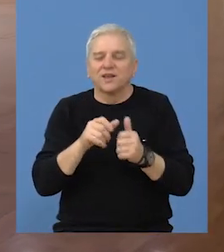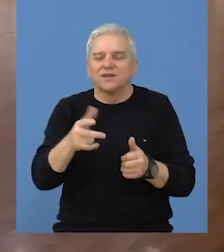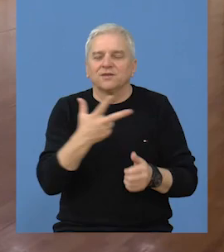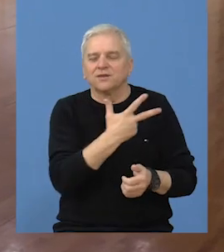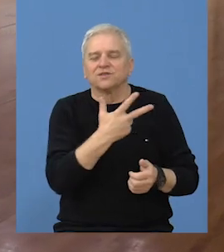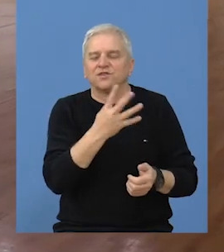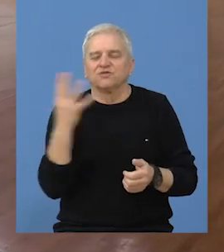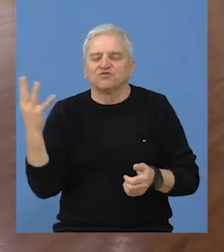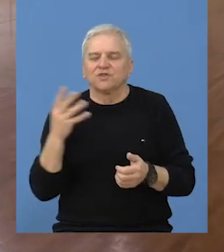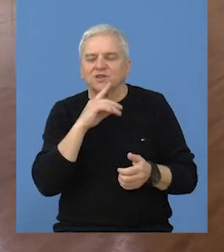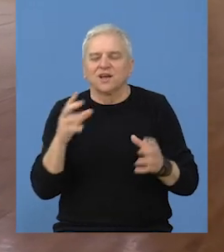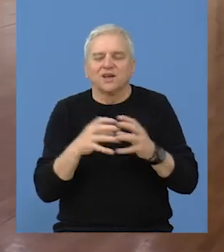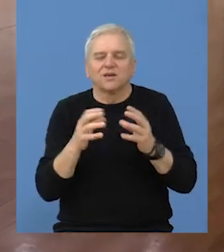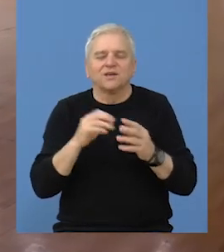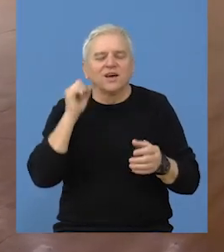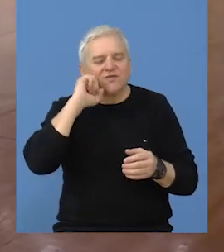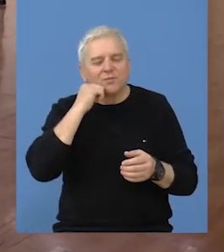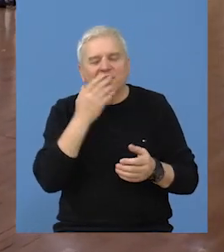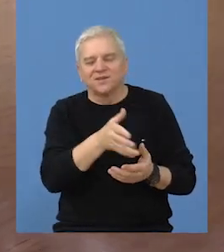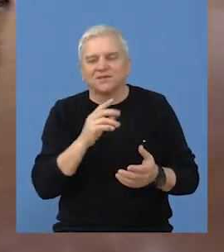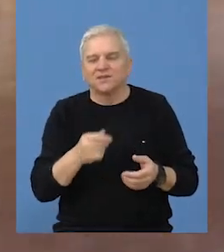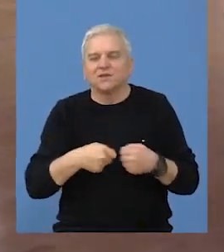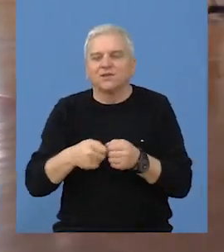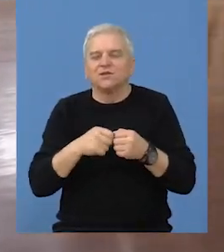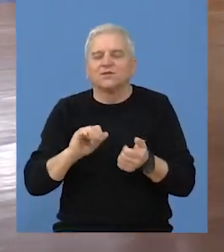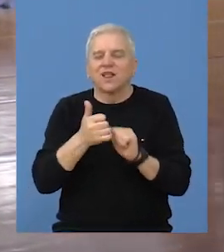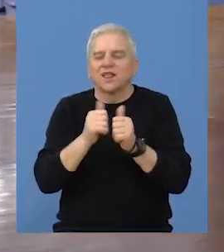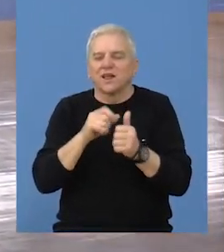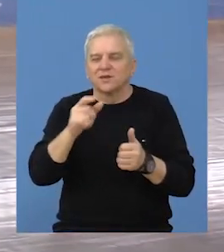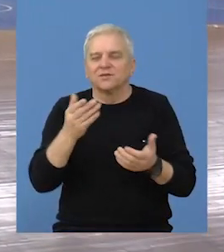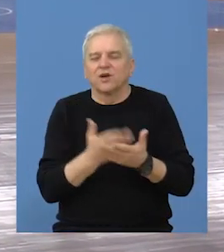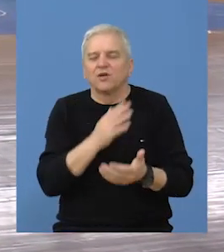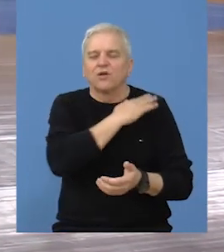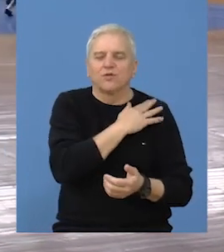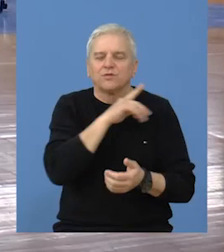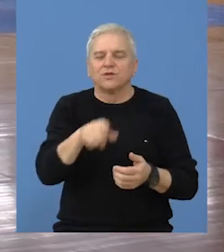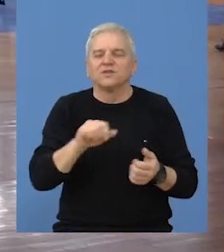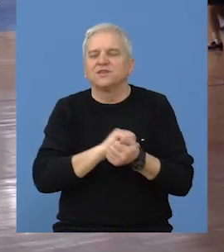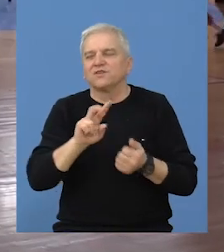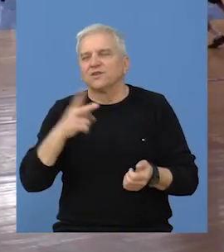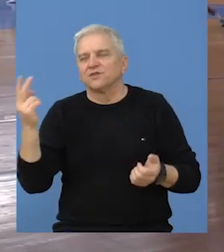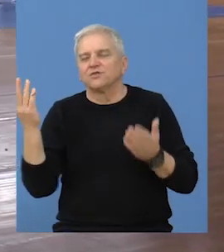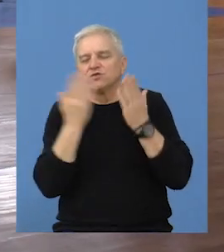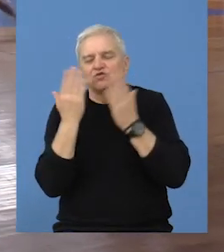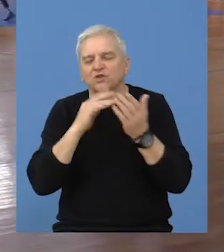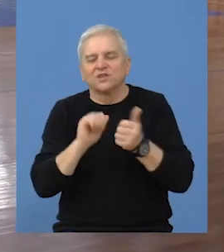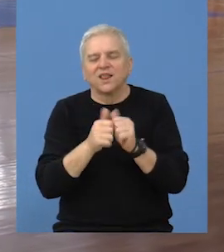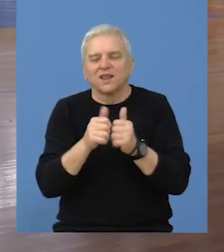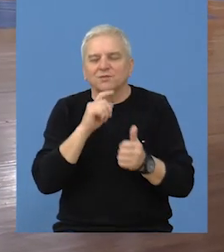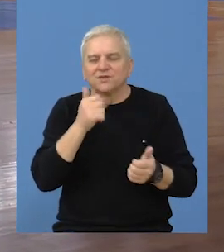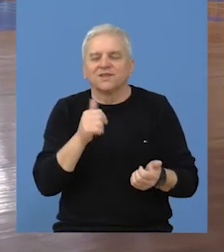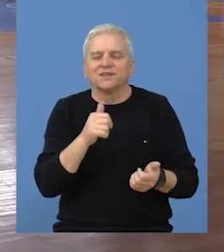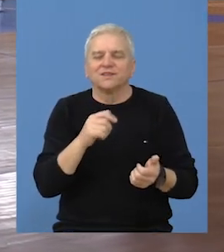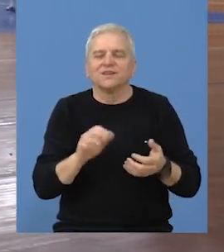već u prvoj utakmici sa 3 prema 4 od ekipe iz Vrbasa. Organizator turnira i nosilac ovih, ali i drugih